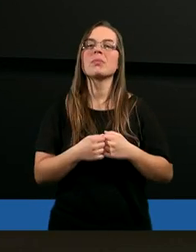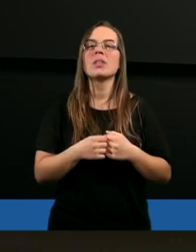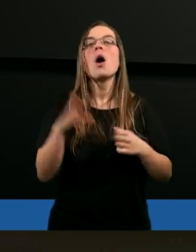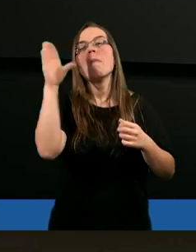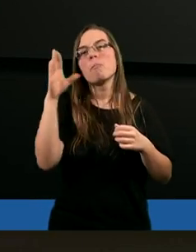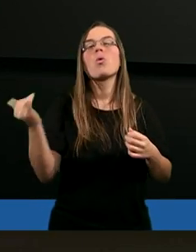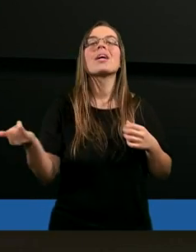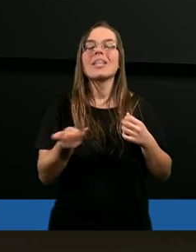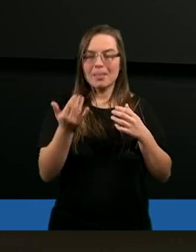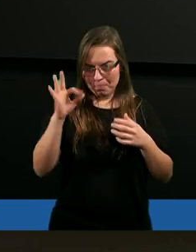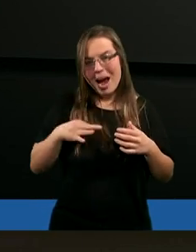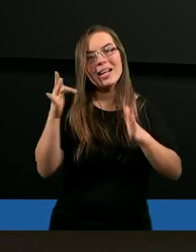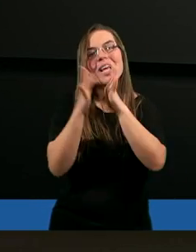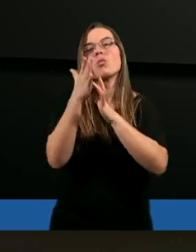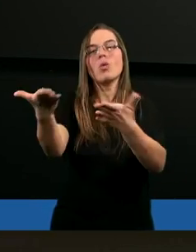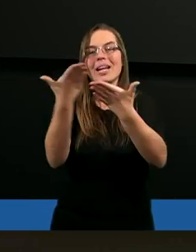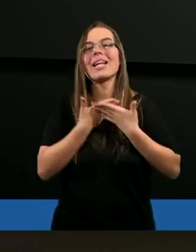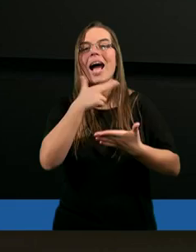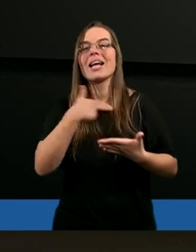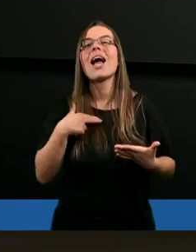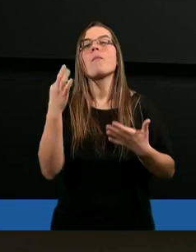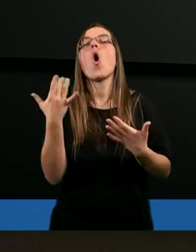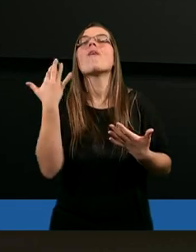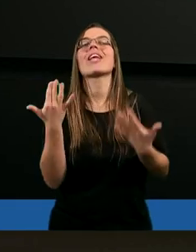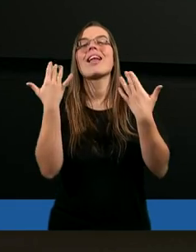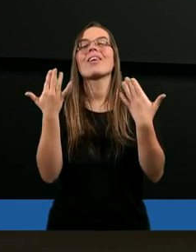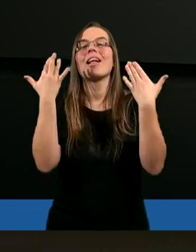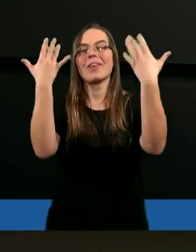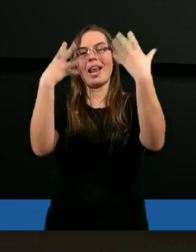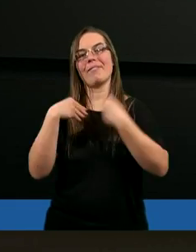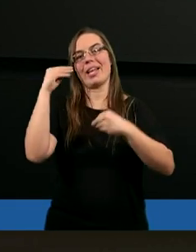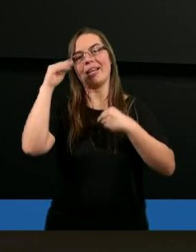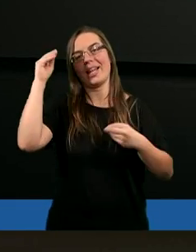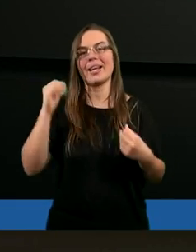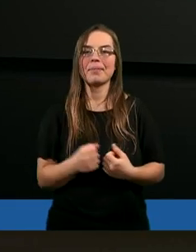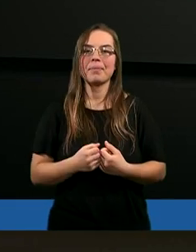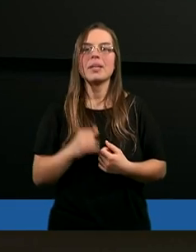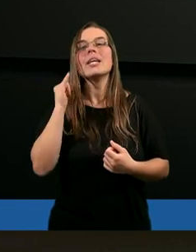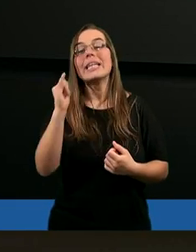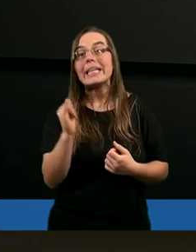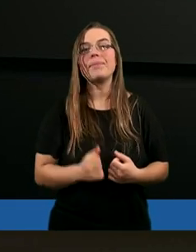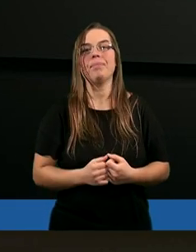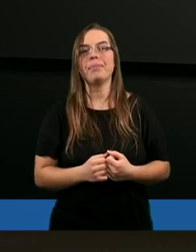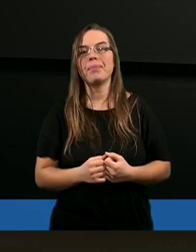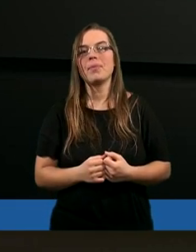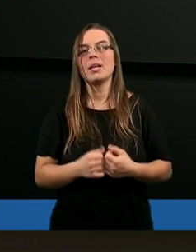Bóg, Pan Jezus daje nam o wiele więcej. I